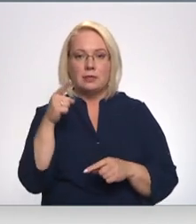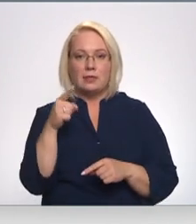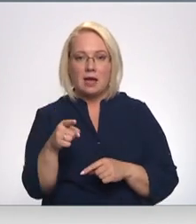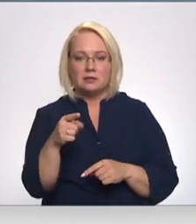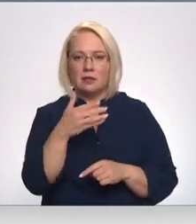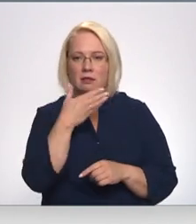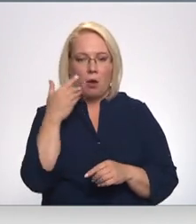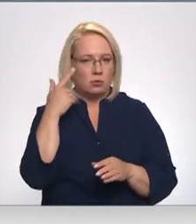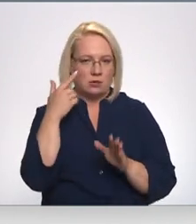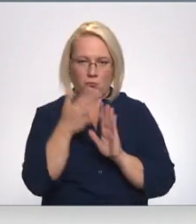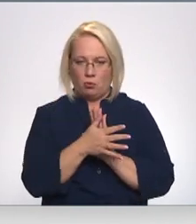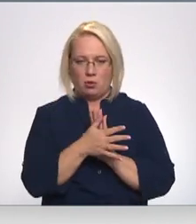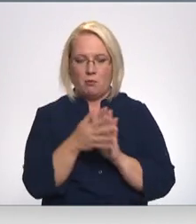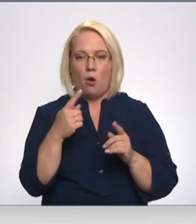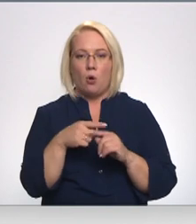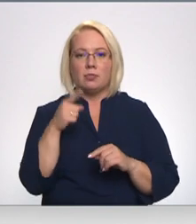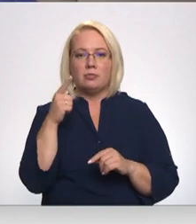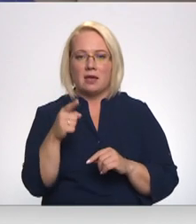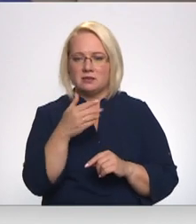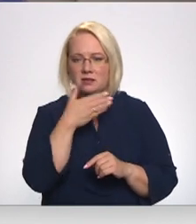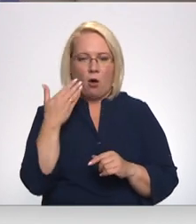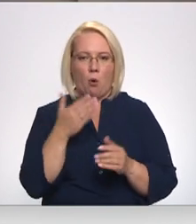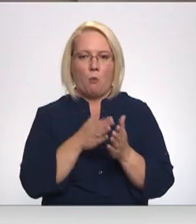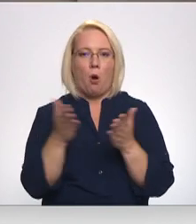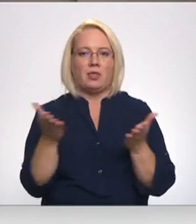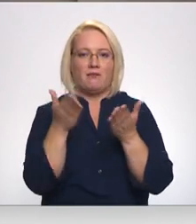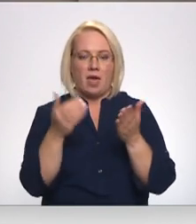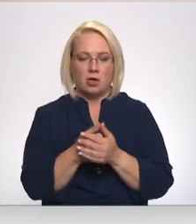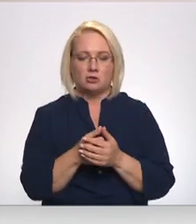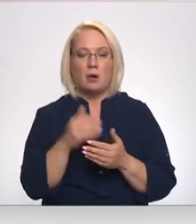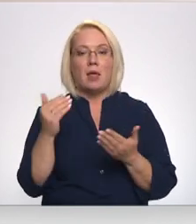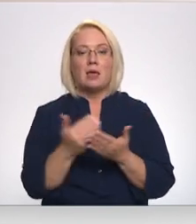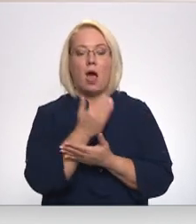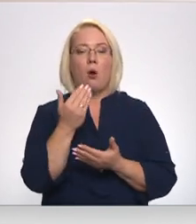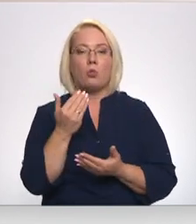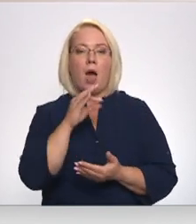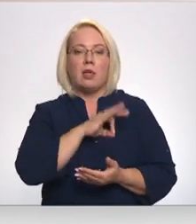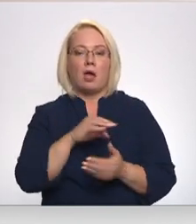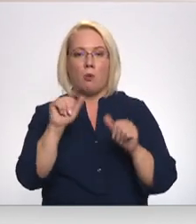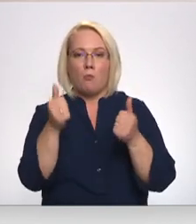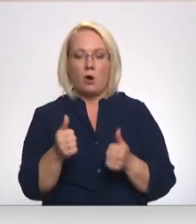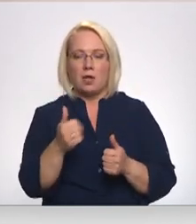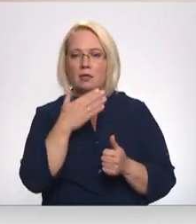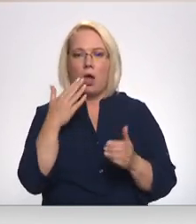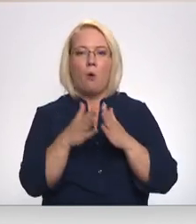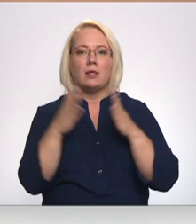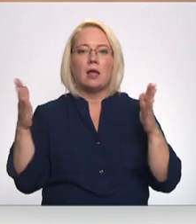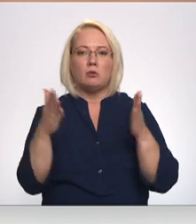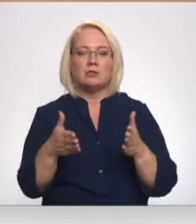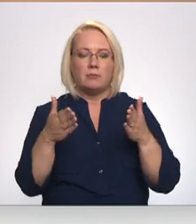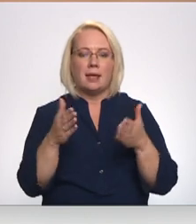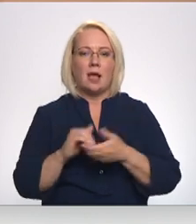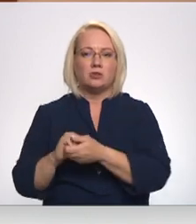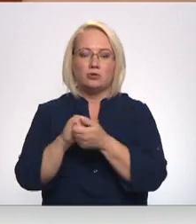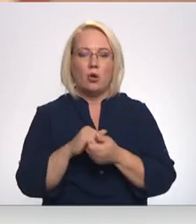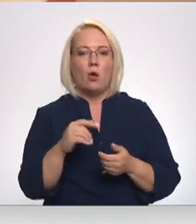nesaprotami un tas ir demotivējoši. Pret jauno atalgoju modelu būtiski iebildumi nav Latvijas lielos linijas asociācijai un Latvijas